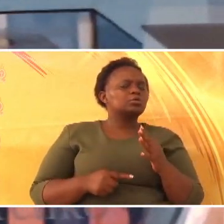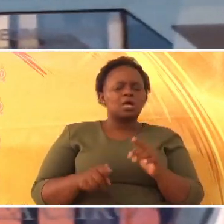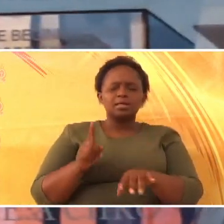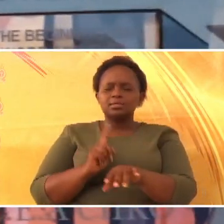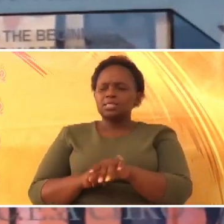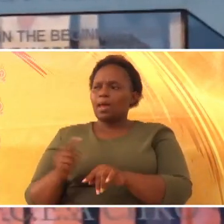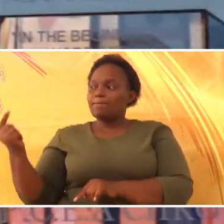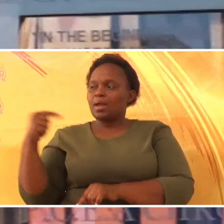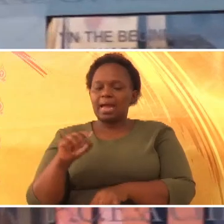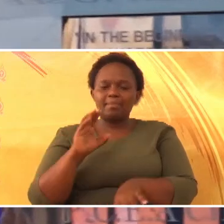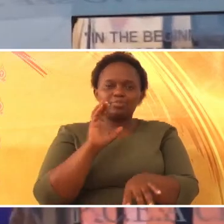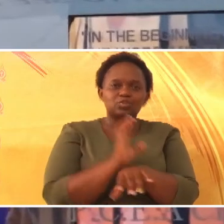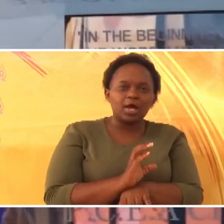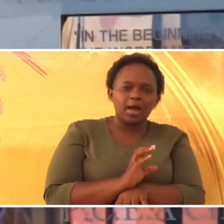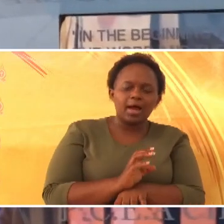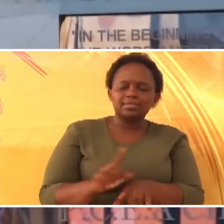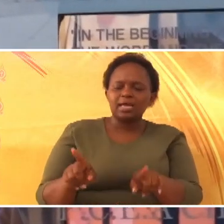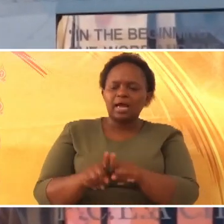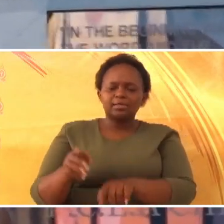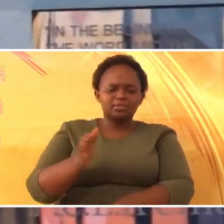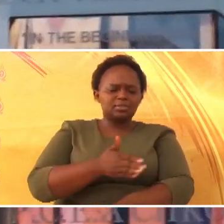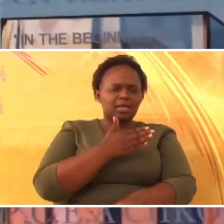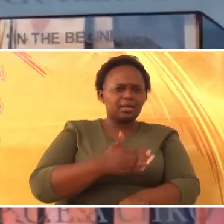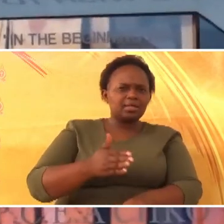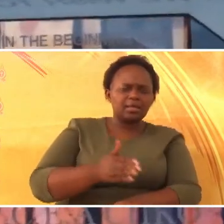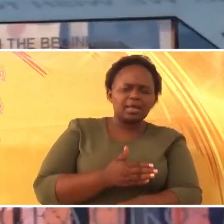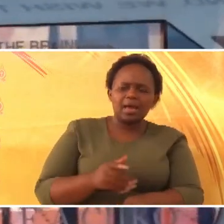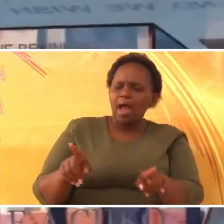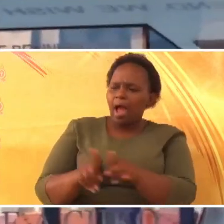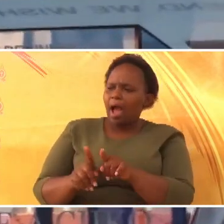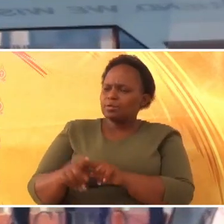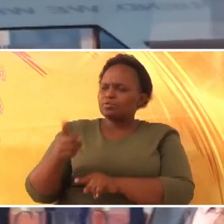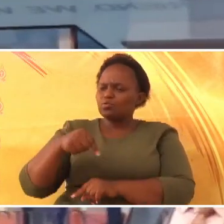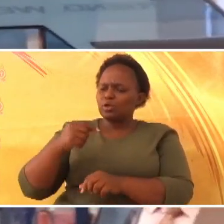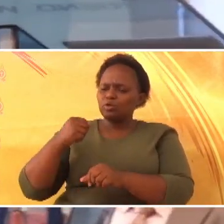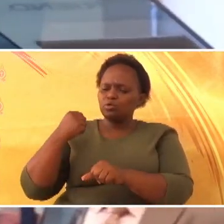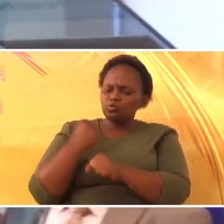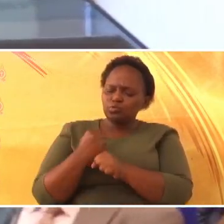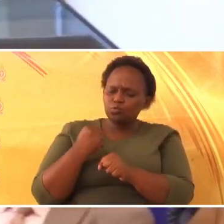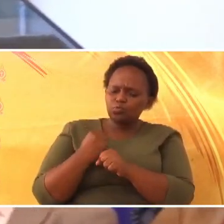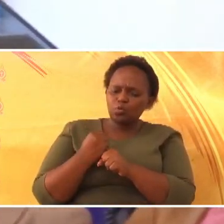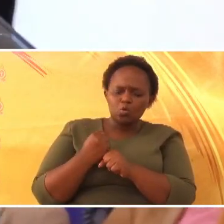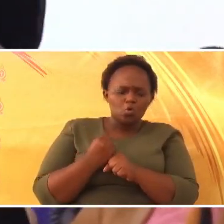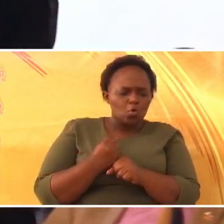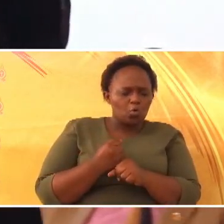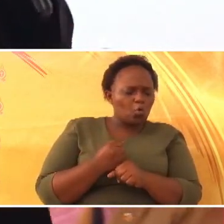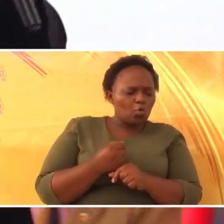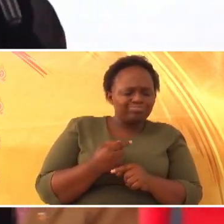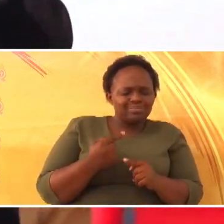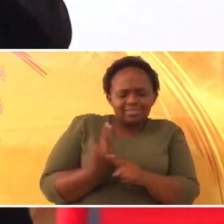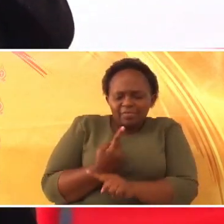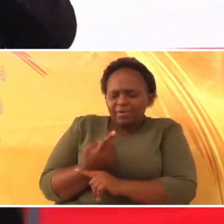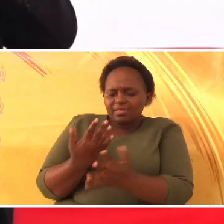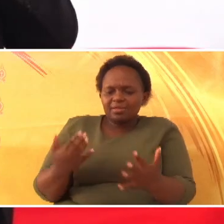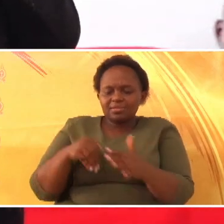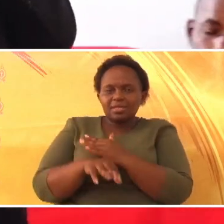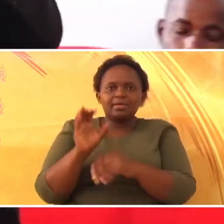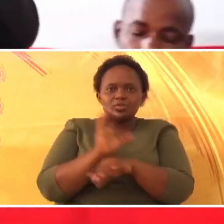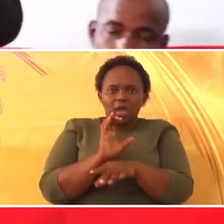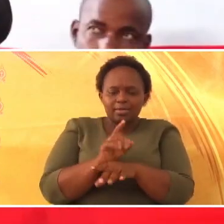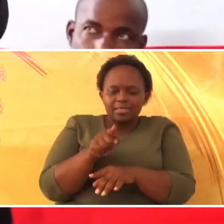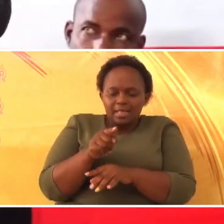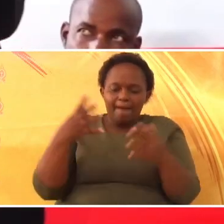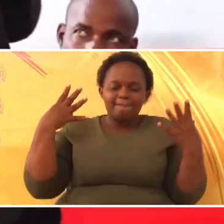kanisani, tunapo iba kwaya, tunapo fanya yale mengine, ni mazoezi ya